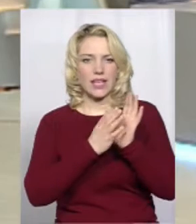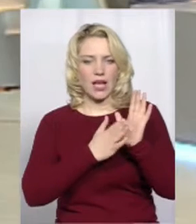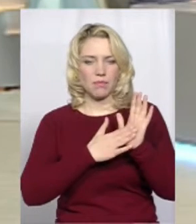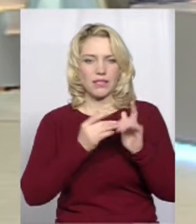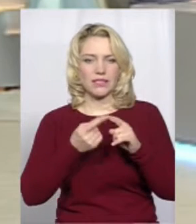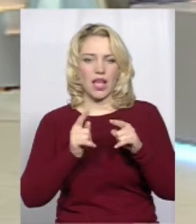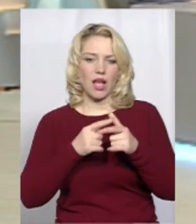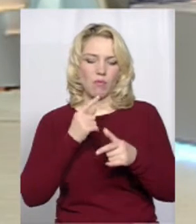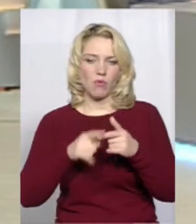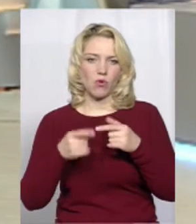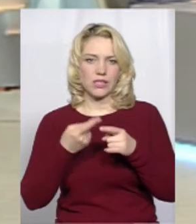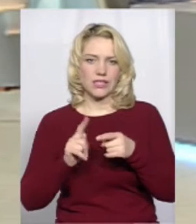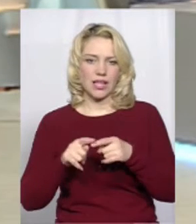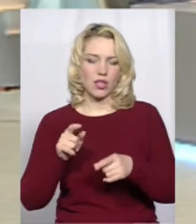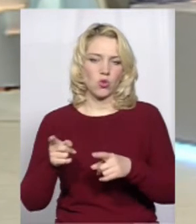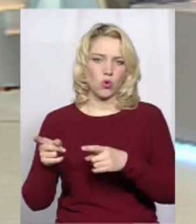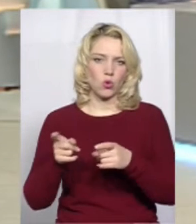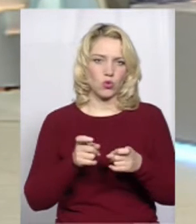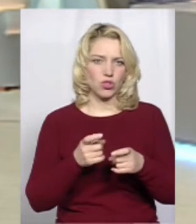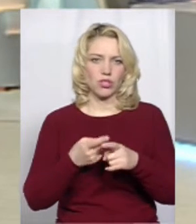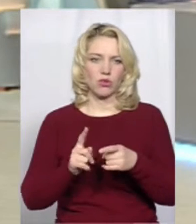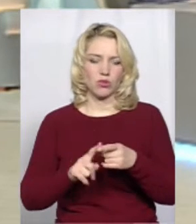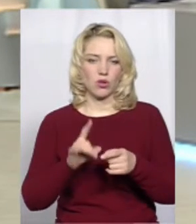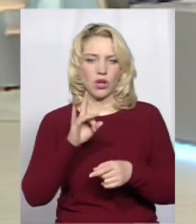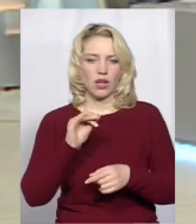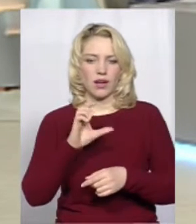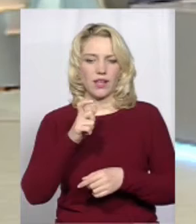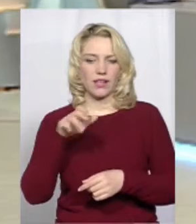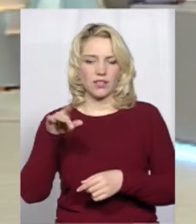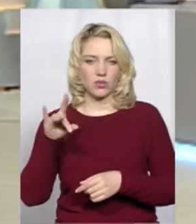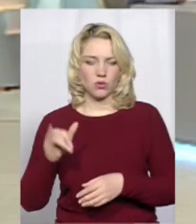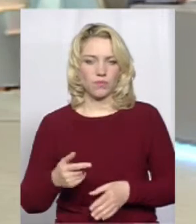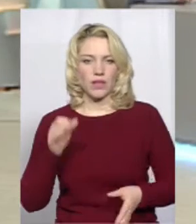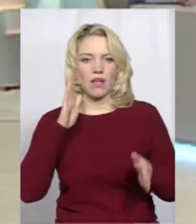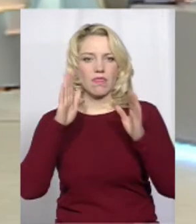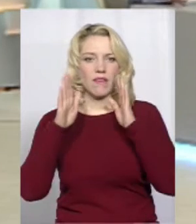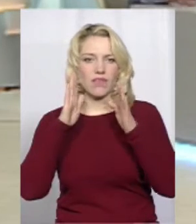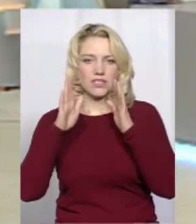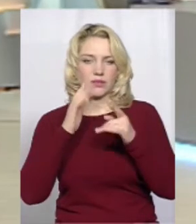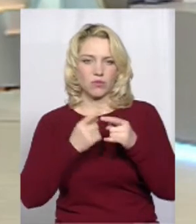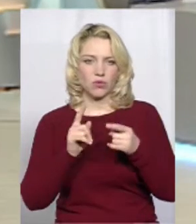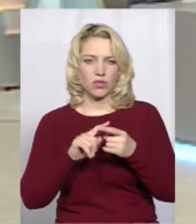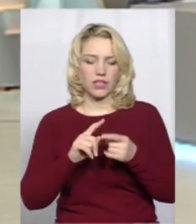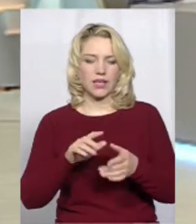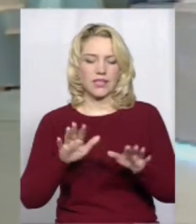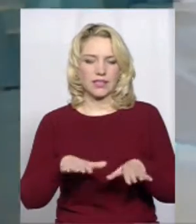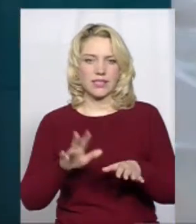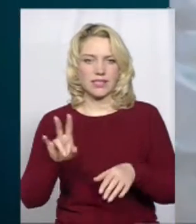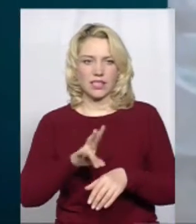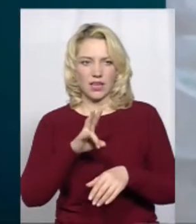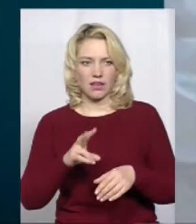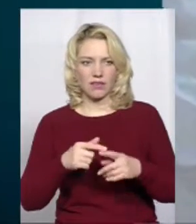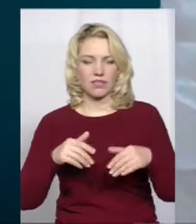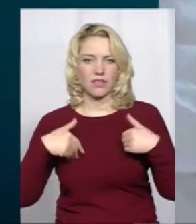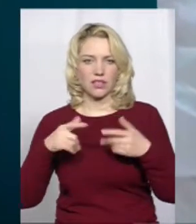долучення до цього реєстру. От на фейсбук-сторінці помісної церкви інформація від 30 березня